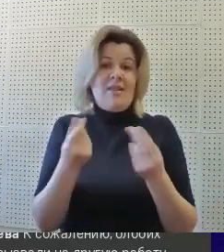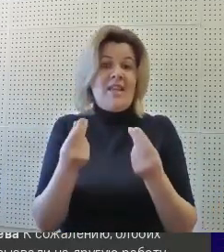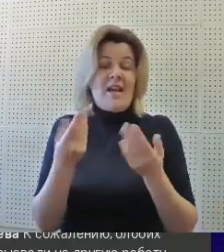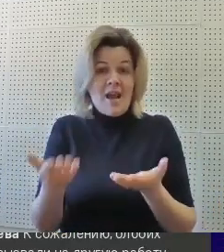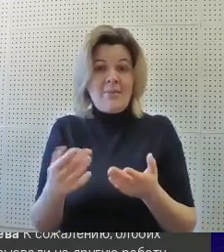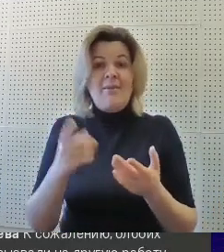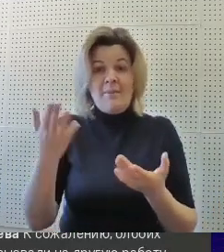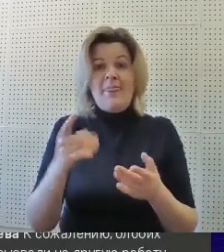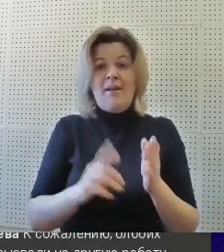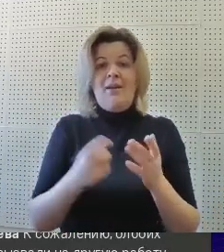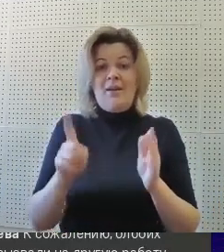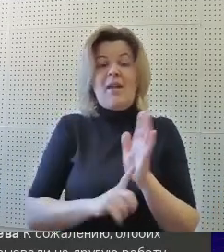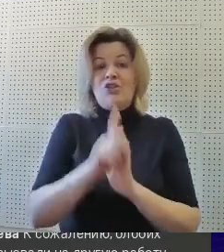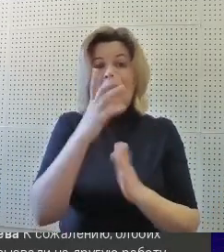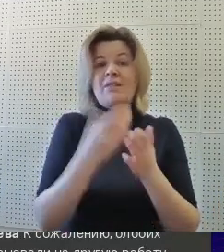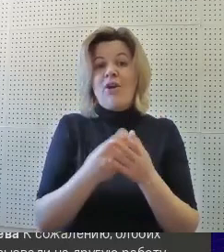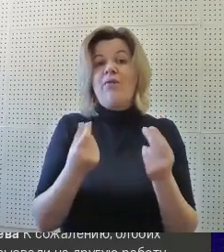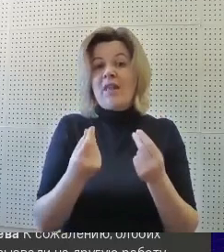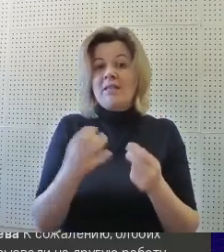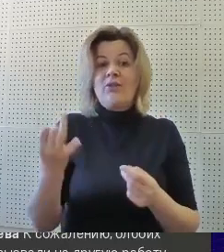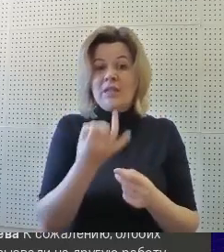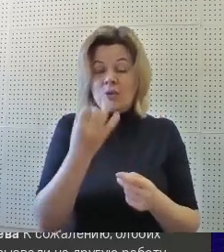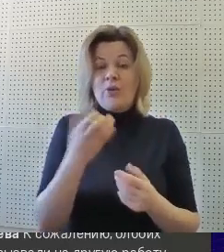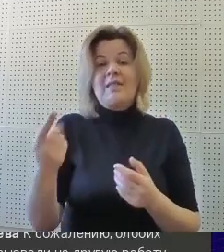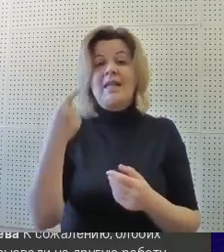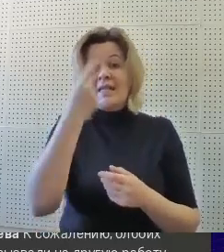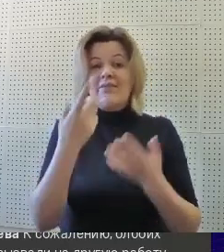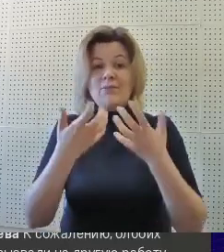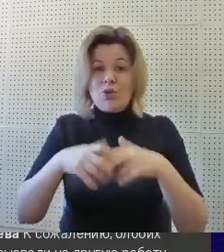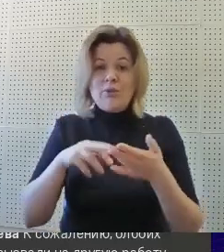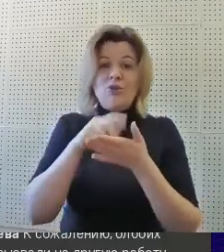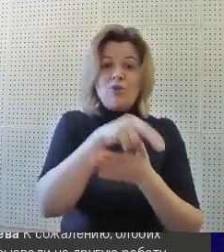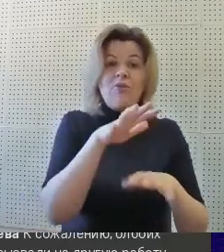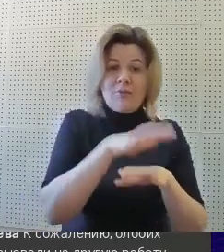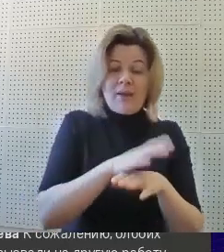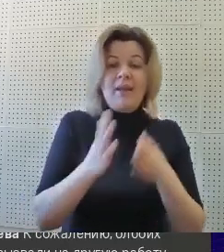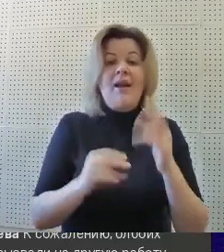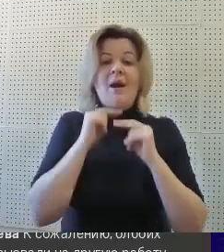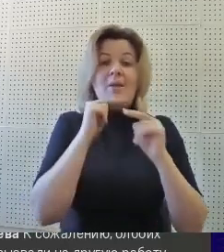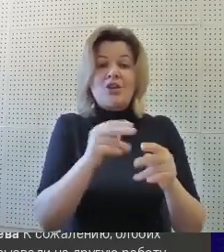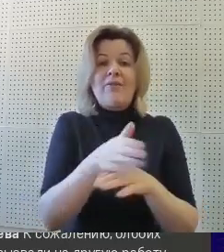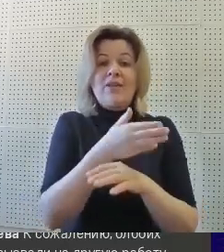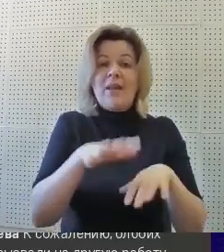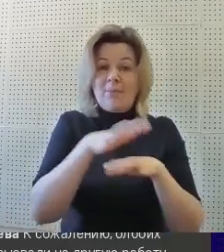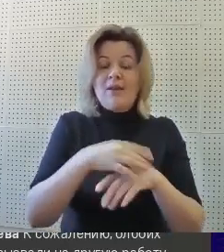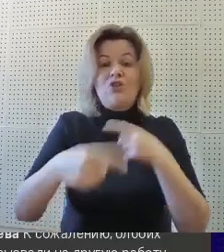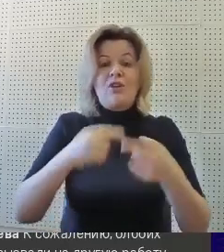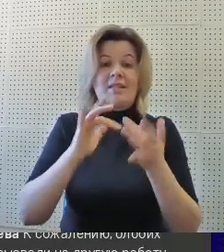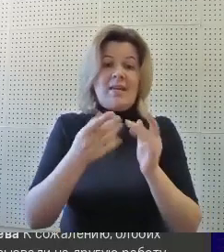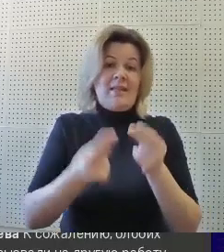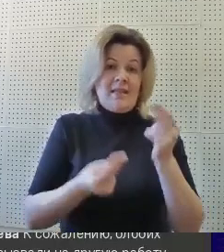то есть заводил свою финансовую историю, с лицевым счетом шел в банк или обращался в отделение банка через сайт игры.